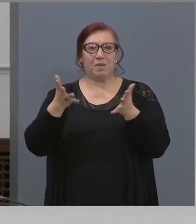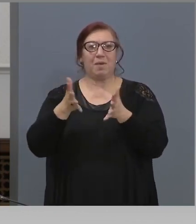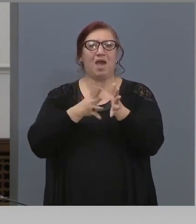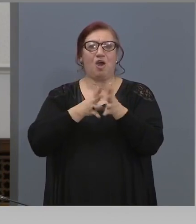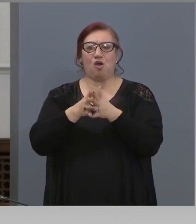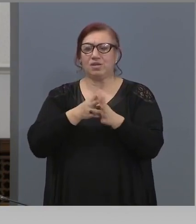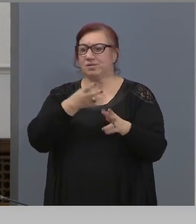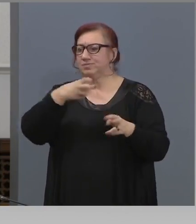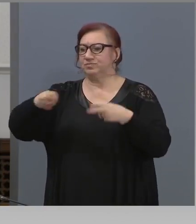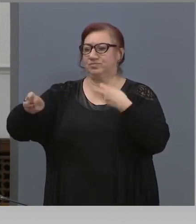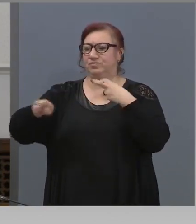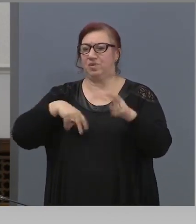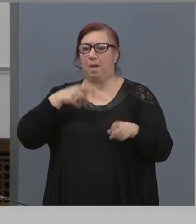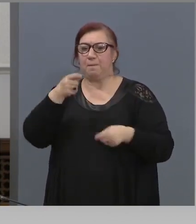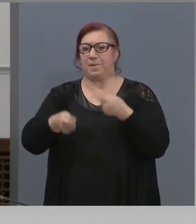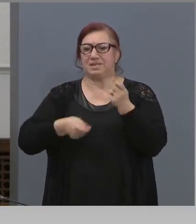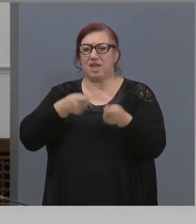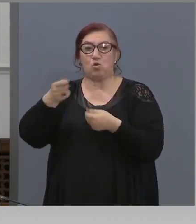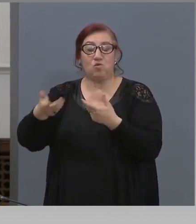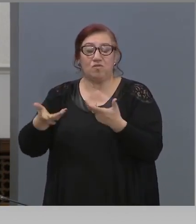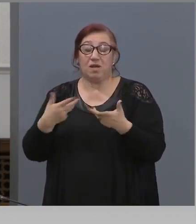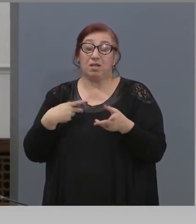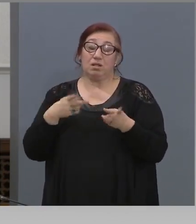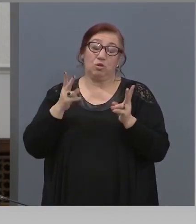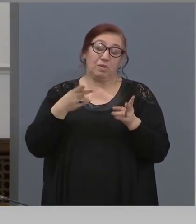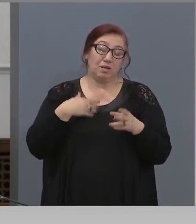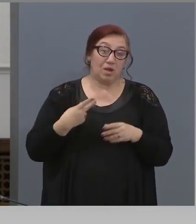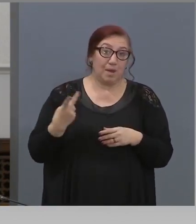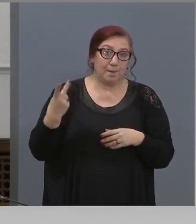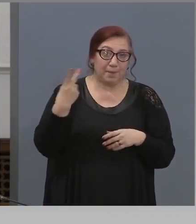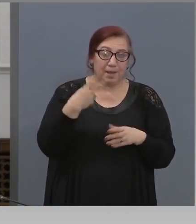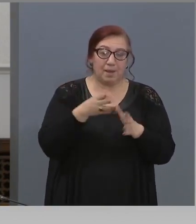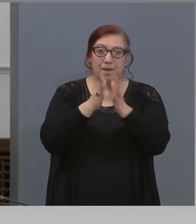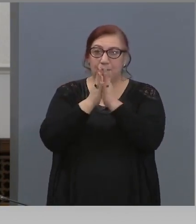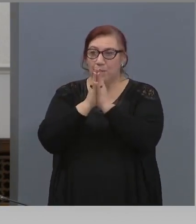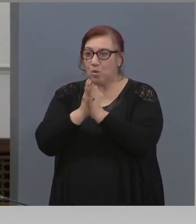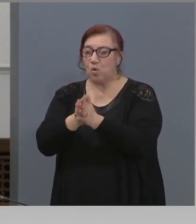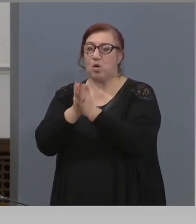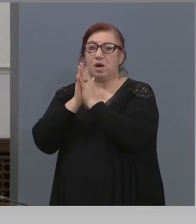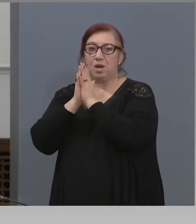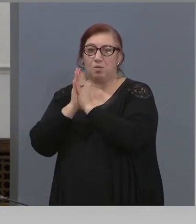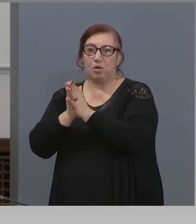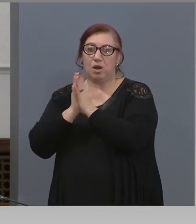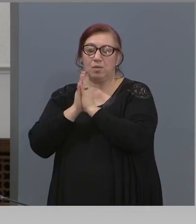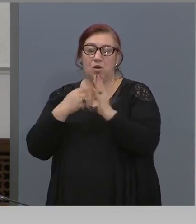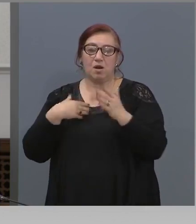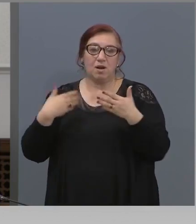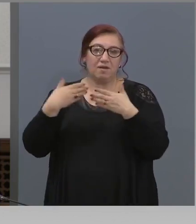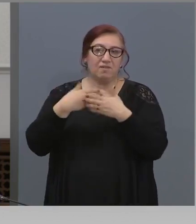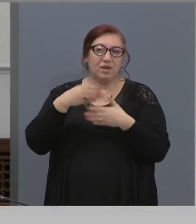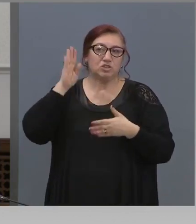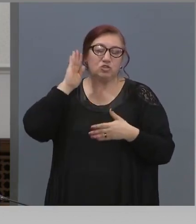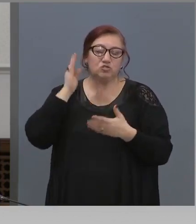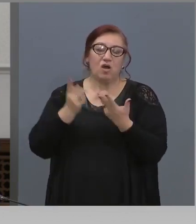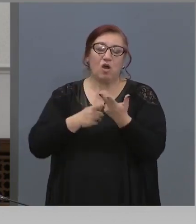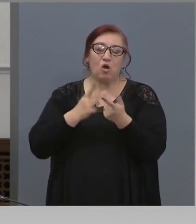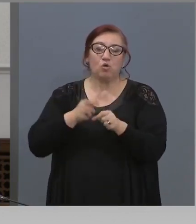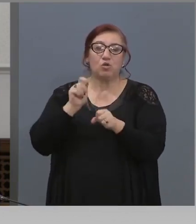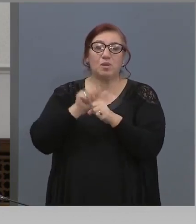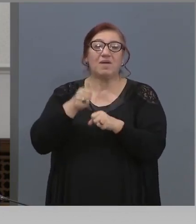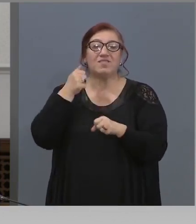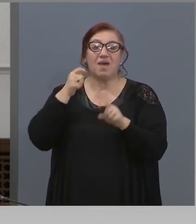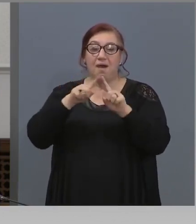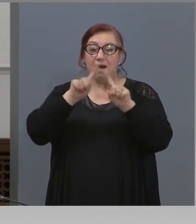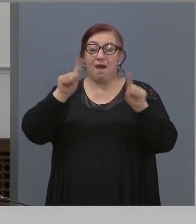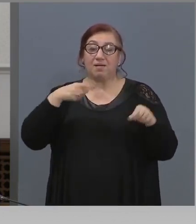съвсем нормално, искам отново да ги призовя. Много ми е неприятно, когато вечер ми докладват, колко акта са съставени, защото аз